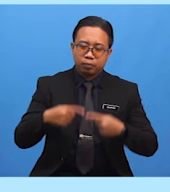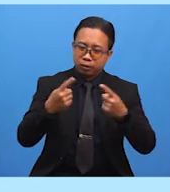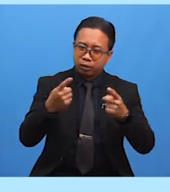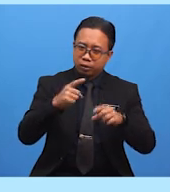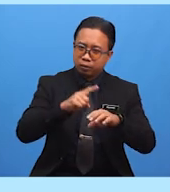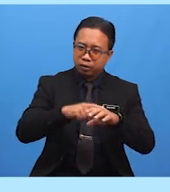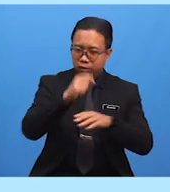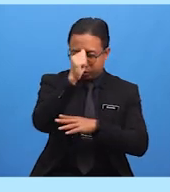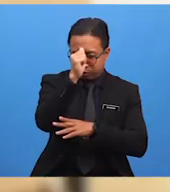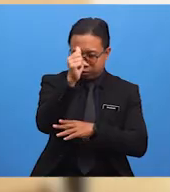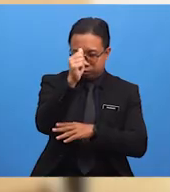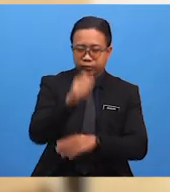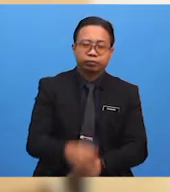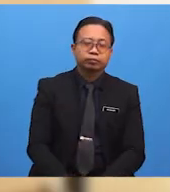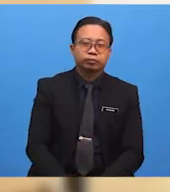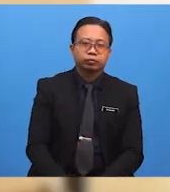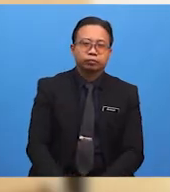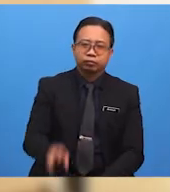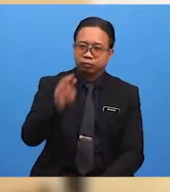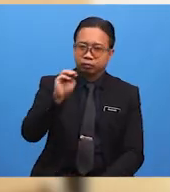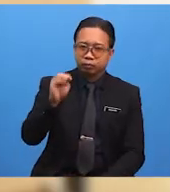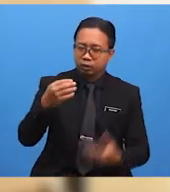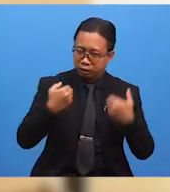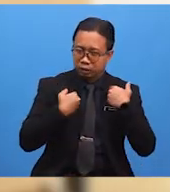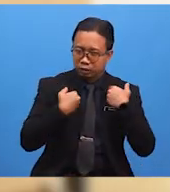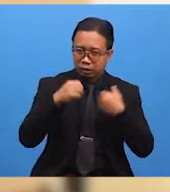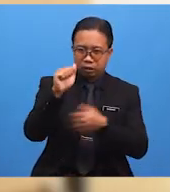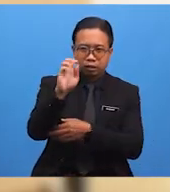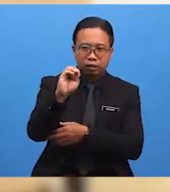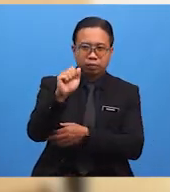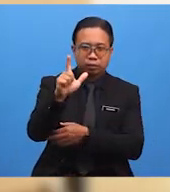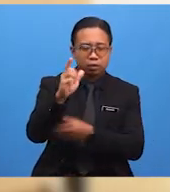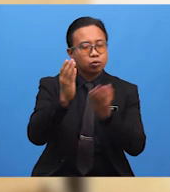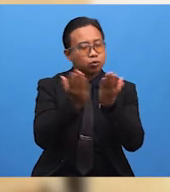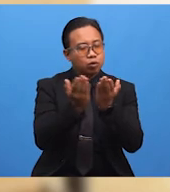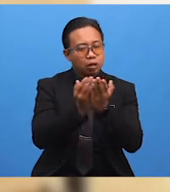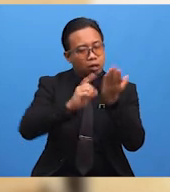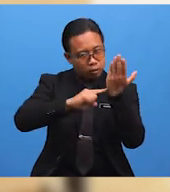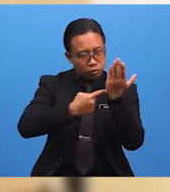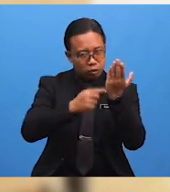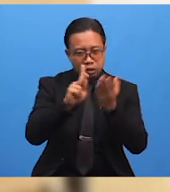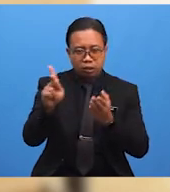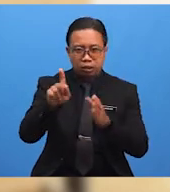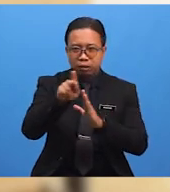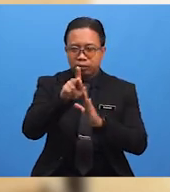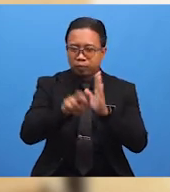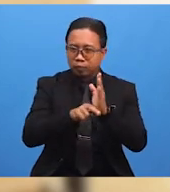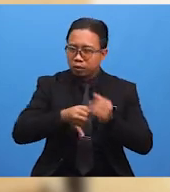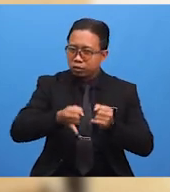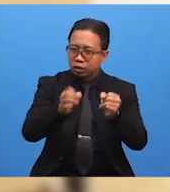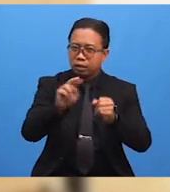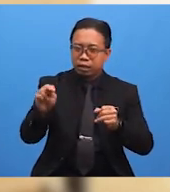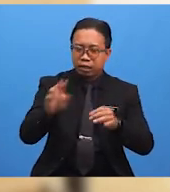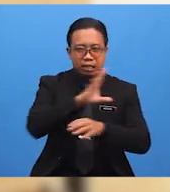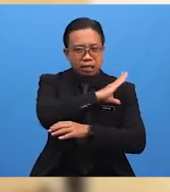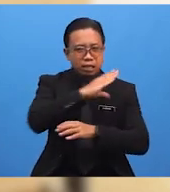kami Murid-murid Ada amalkan tak Doa memulakan Perjalanan dan naik